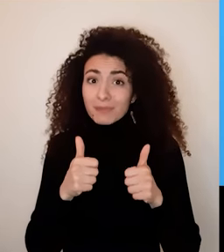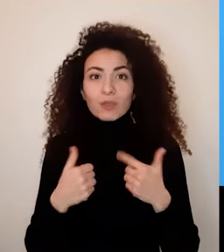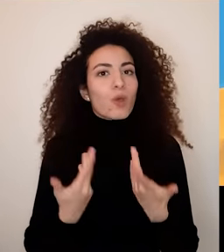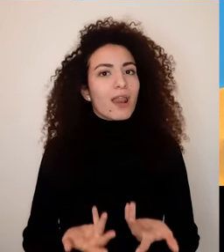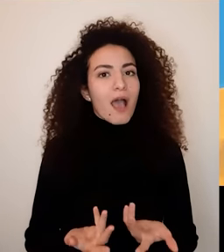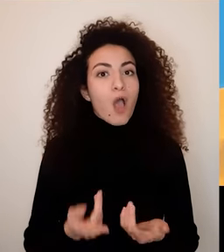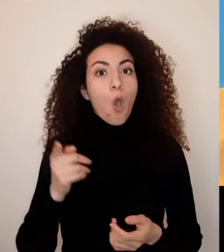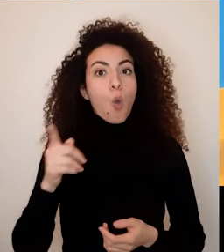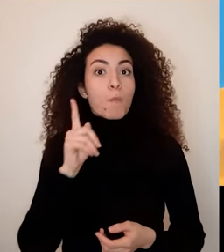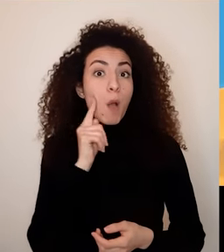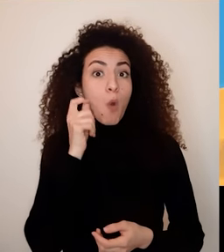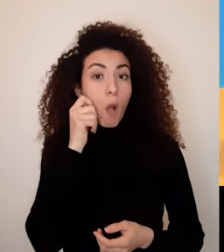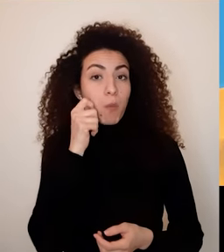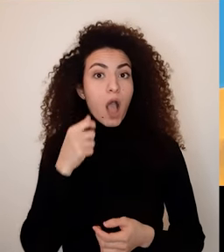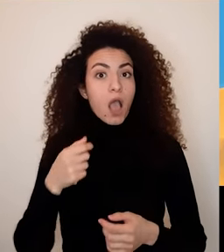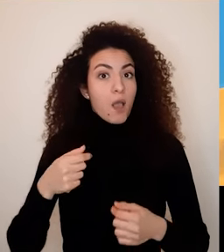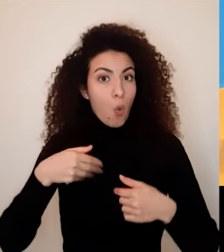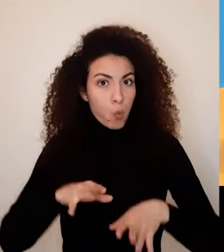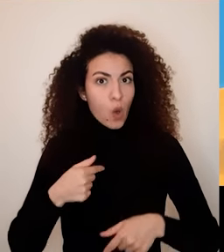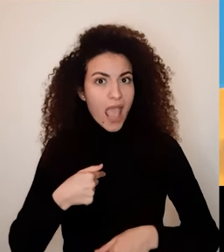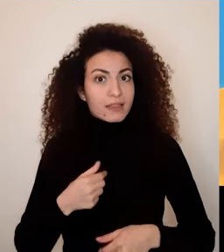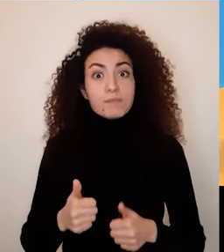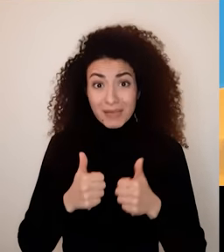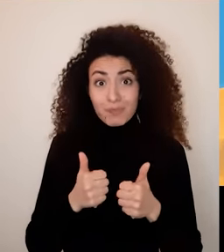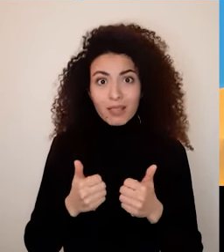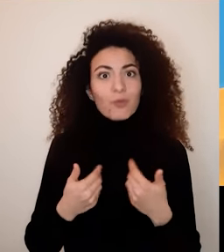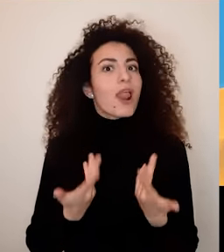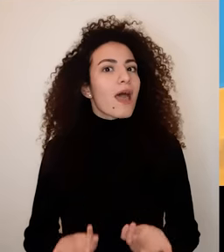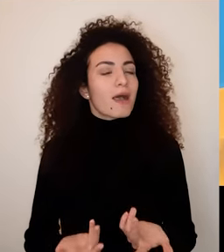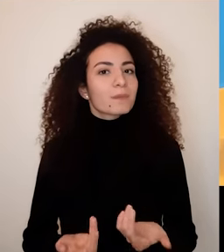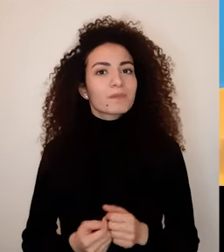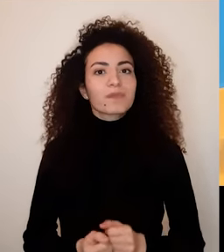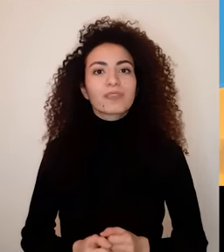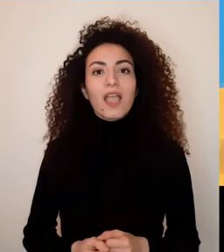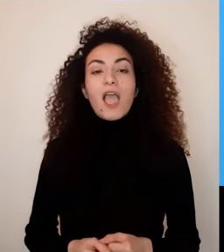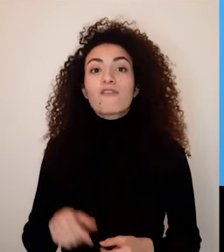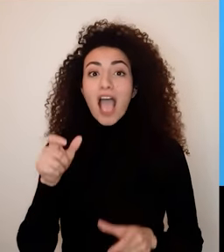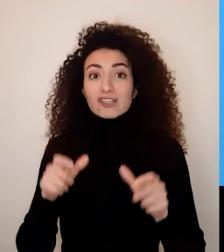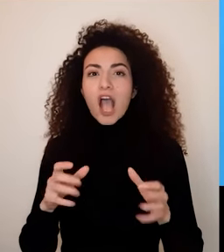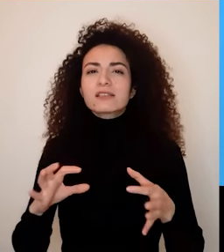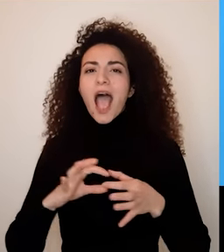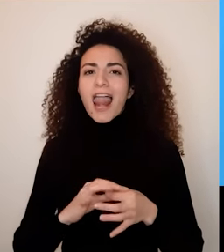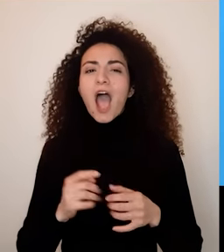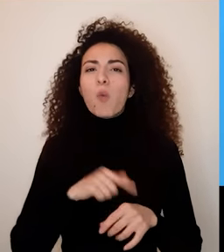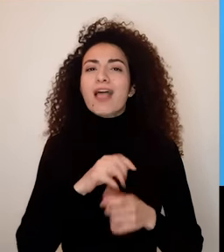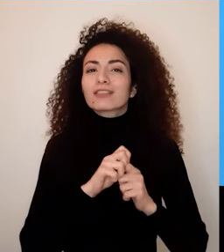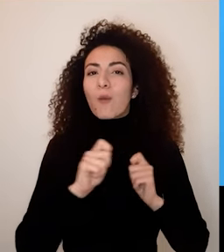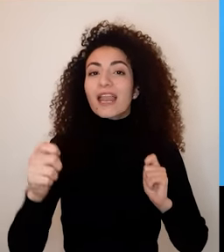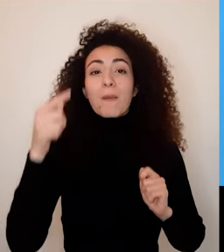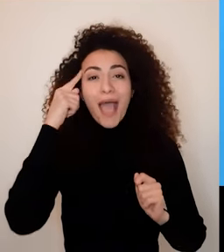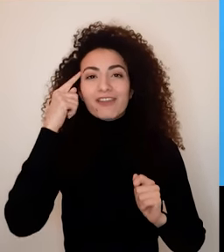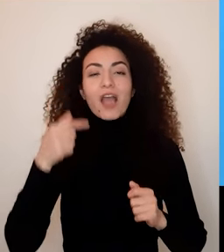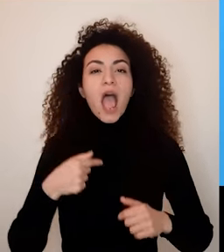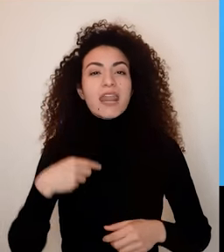بالمستقبل هل أرى نفسي بكبر مع الشريك الآخر؟ هل سيكون والد أو والدة أولادي؟ الأشخاص اللي بشكلوا ثنائي